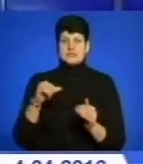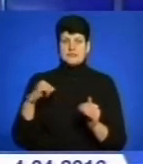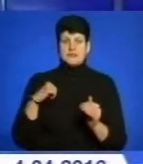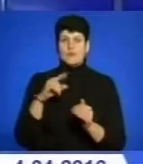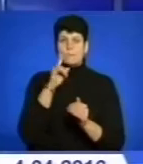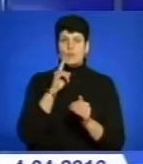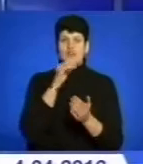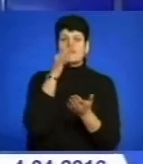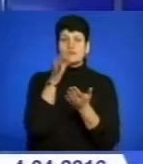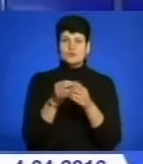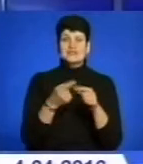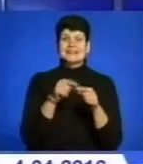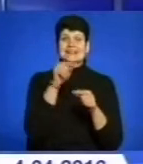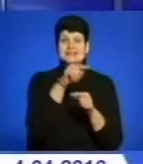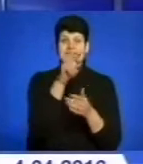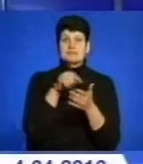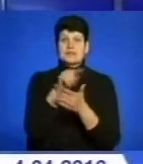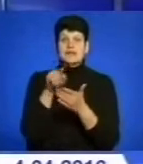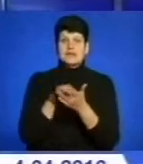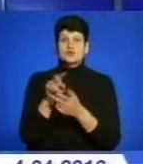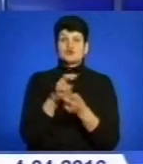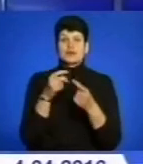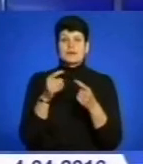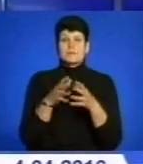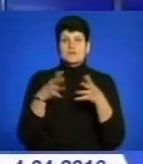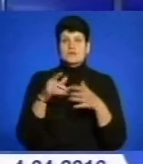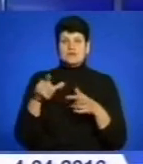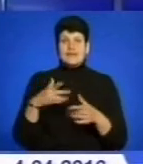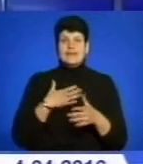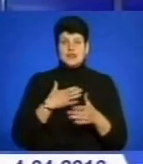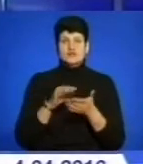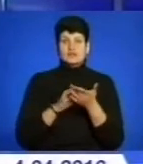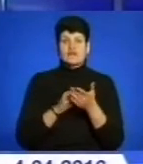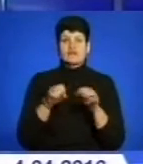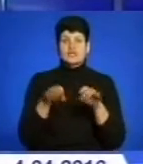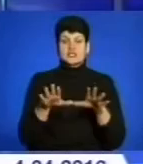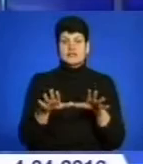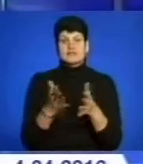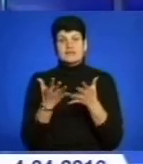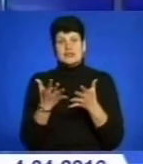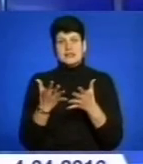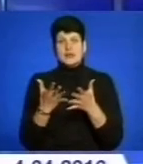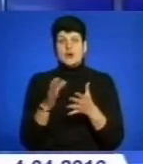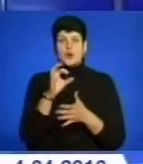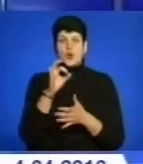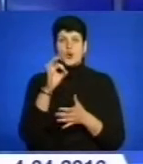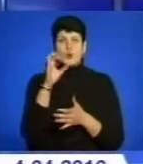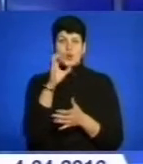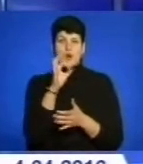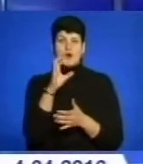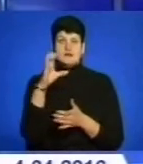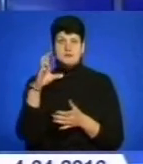Поки відповіді на ці питання шукає більший з вородян, наші журналісти вирішили з'ясувати – ОСББ, пастка чи порятунок для